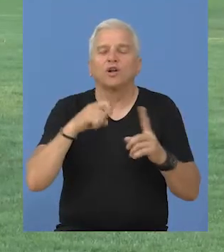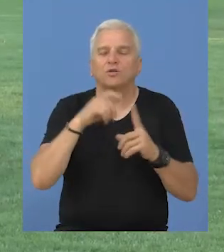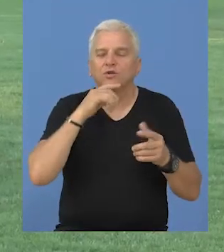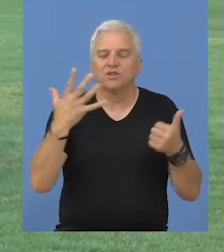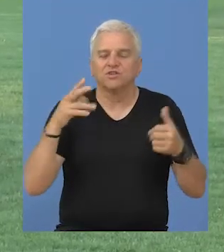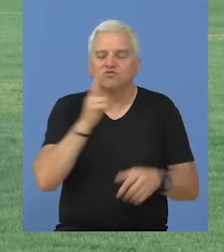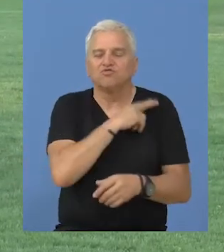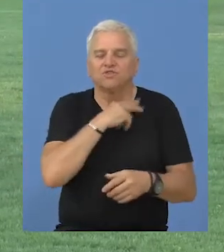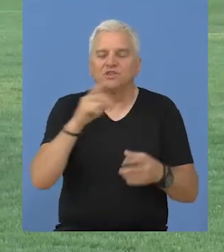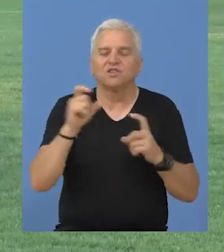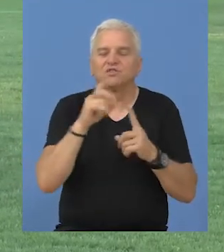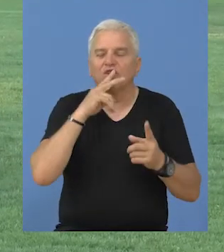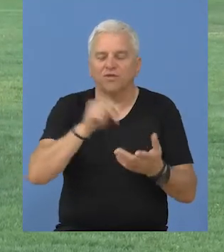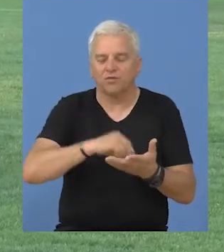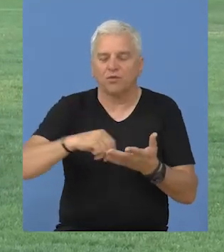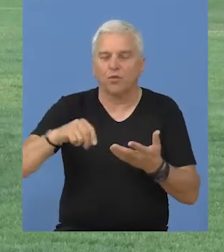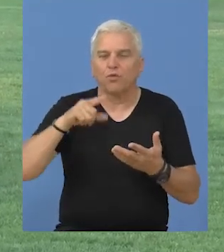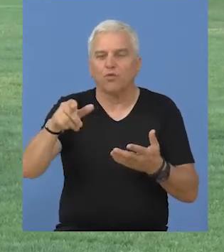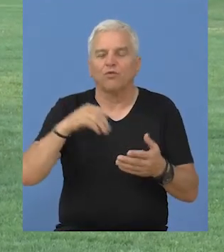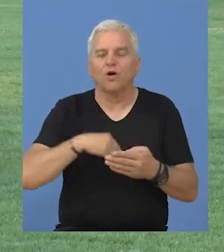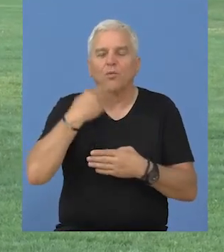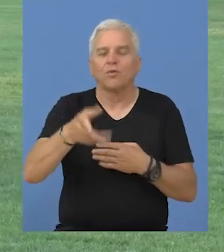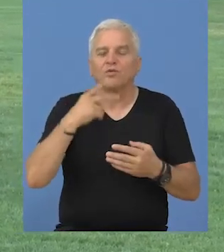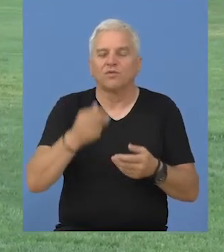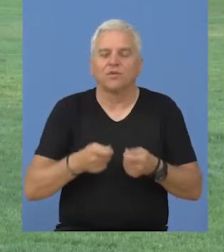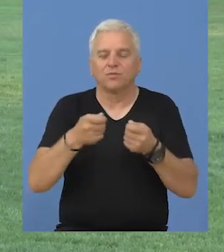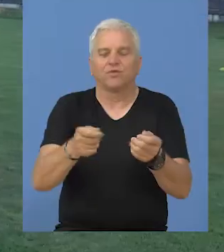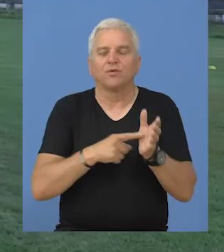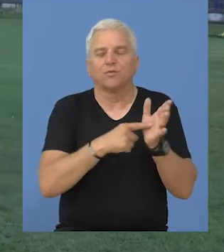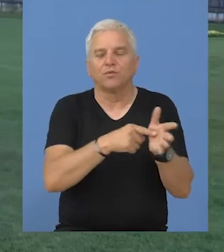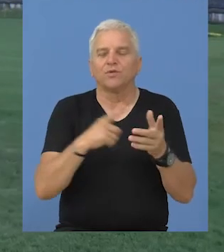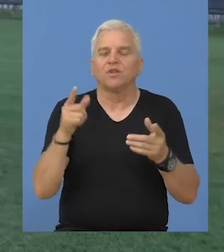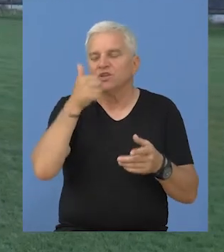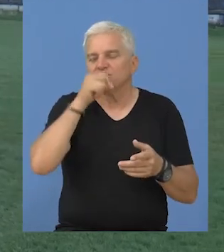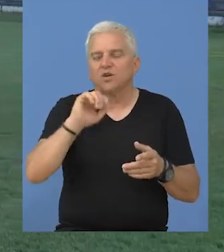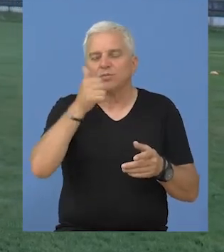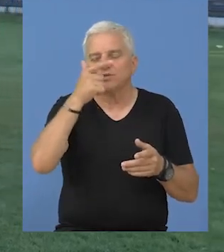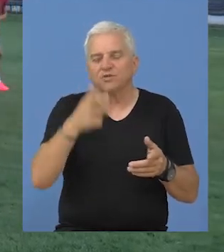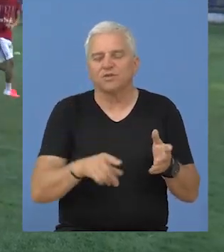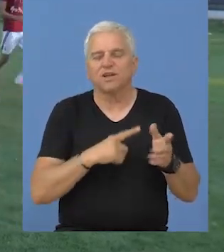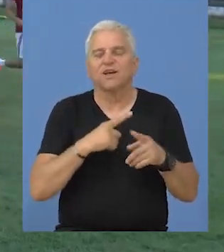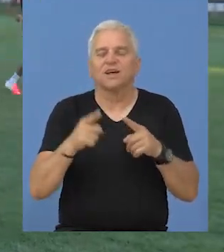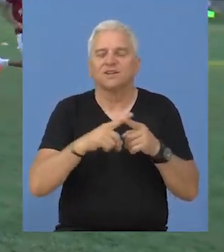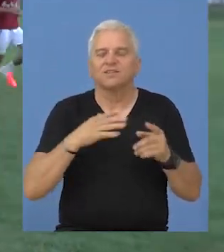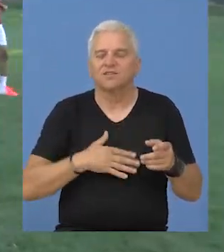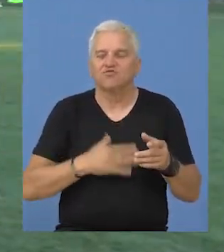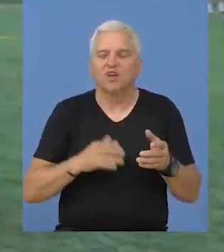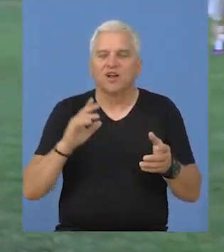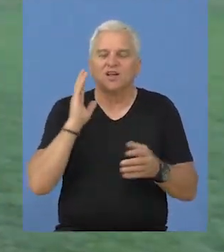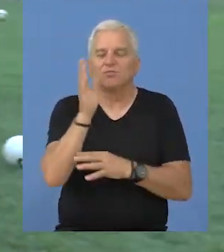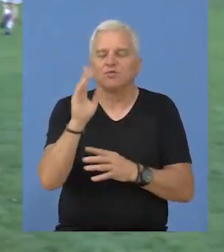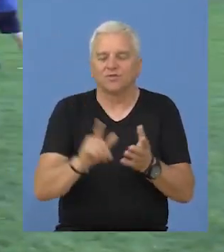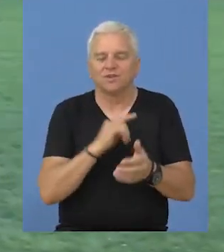Goran Kudrić i šef stručnog štaba Sovilj potpisali su ugovor nakon kojog je predočeno koji su to prioritetni ciljevi, želje i